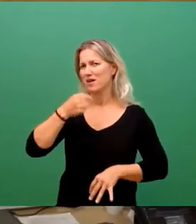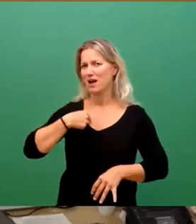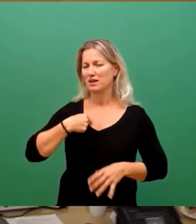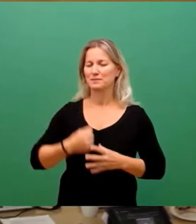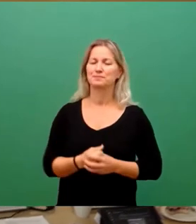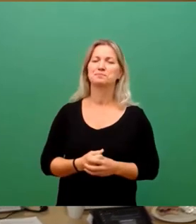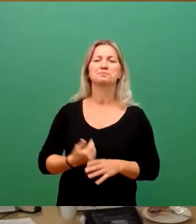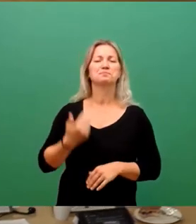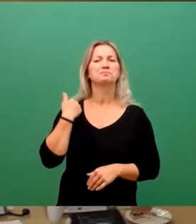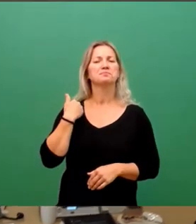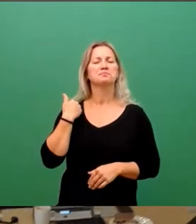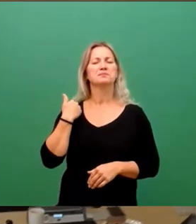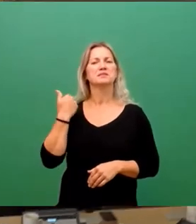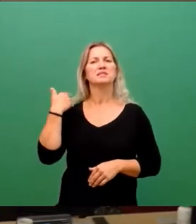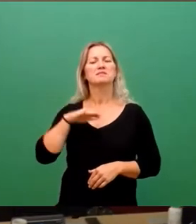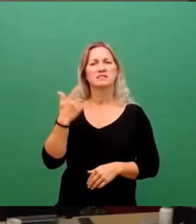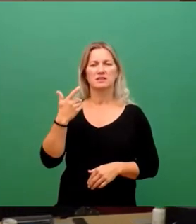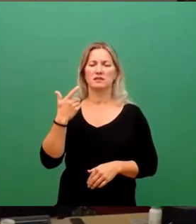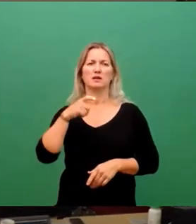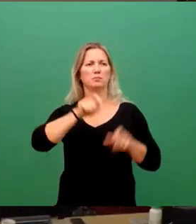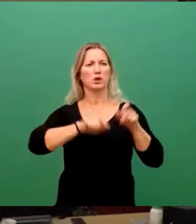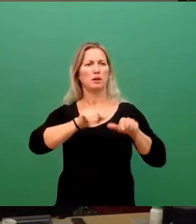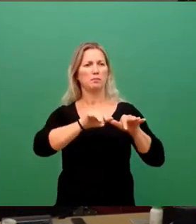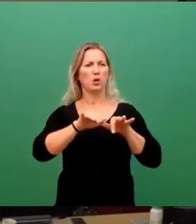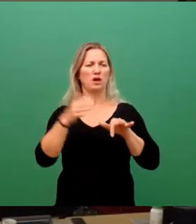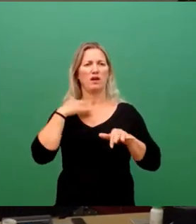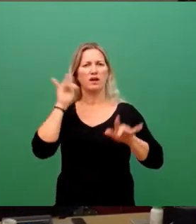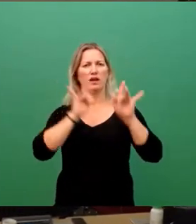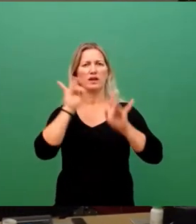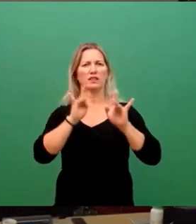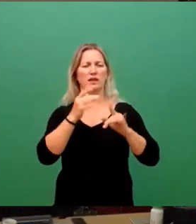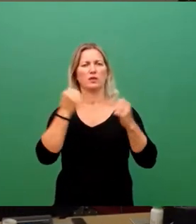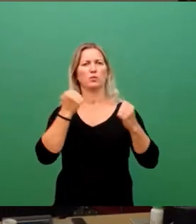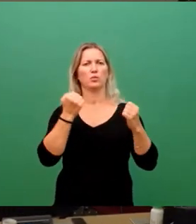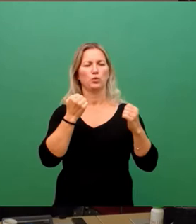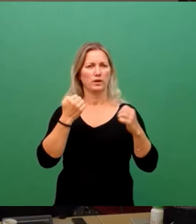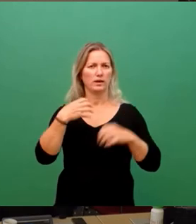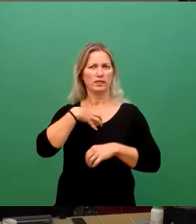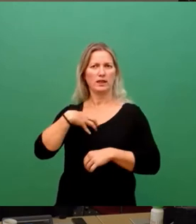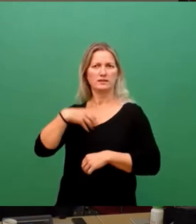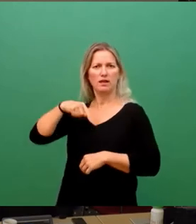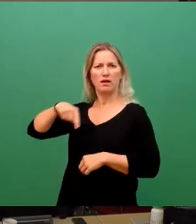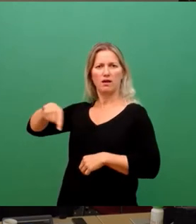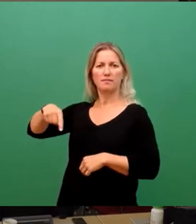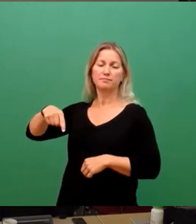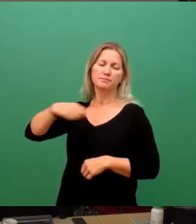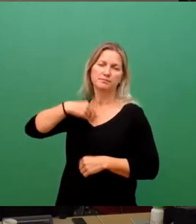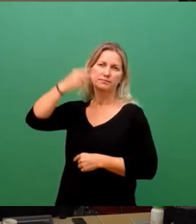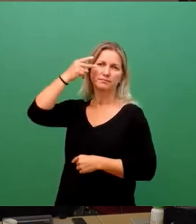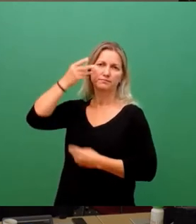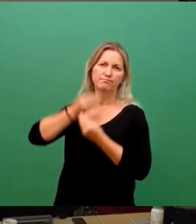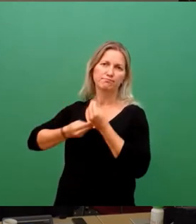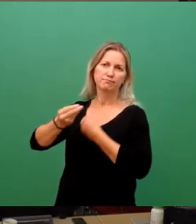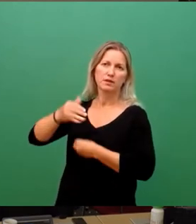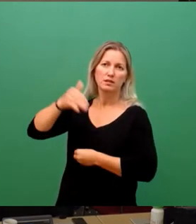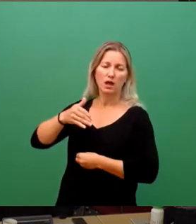ja sehr viel Kritik an der Arbeit der Bürgerbüros. Das ist aus Sicht der Dresdnerinnen und Dresdner teilweise verständlich und nachvollziehbar. Aus Sicht der